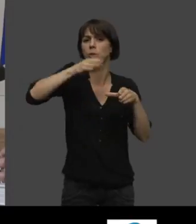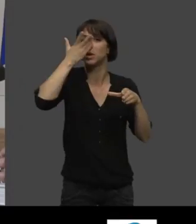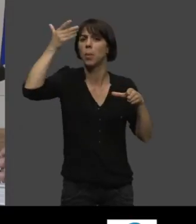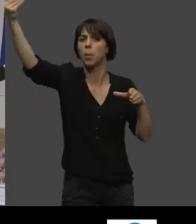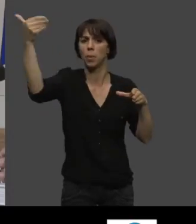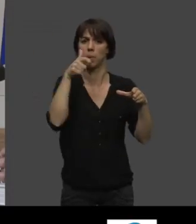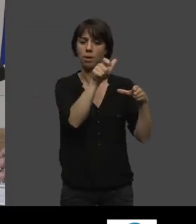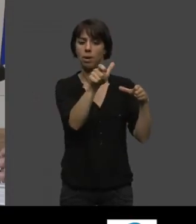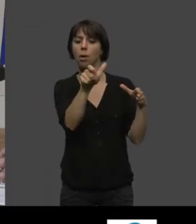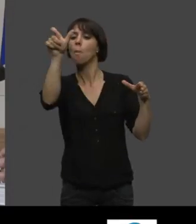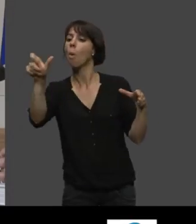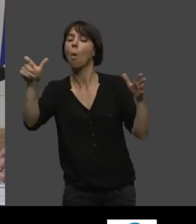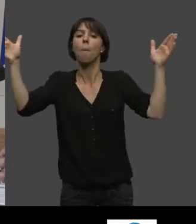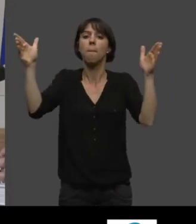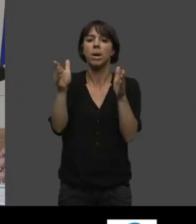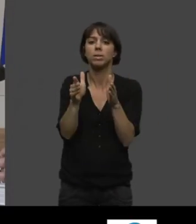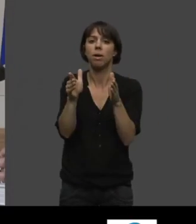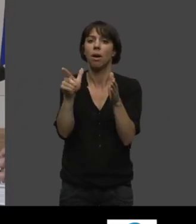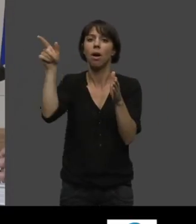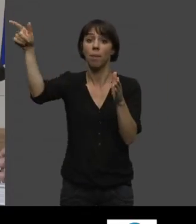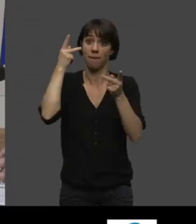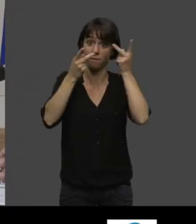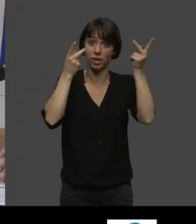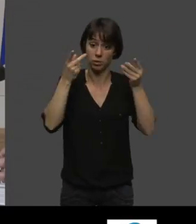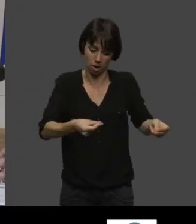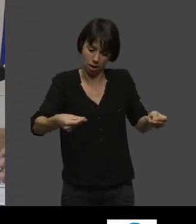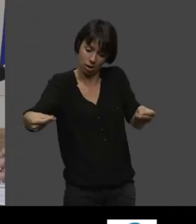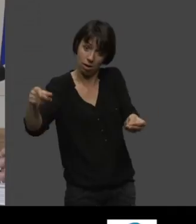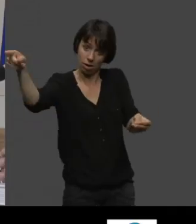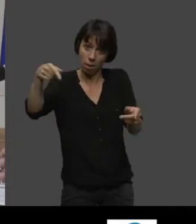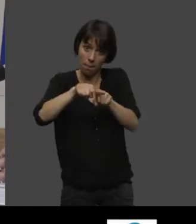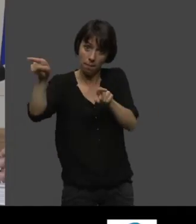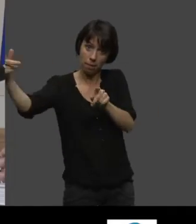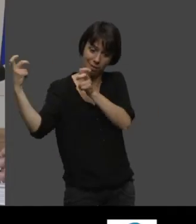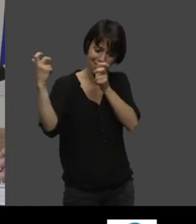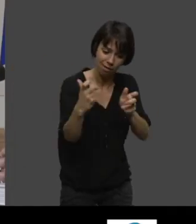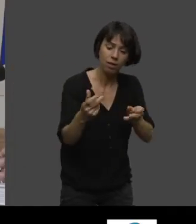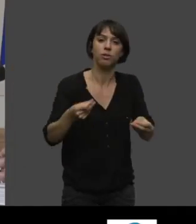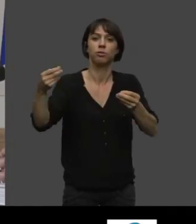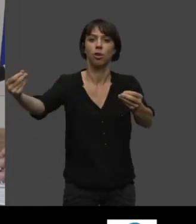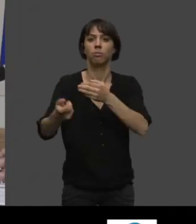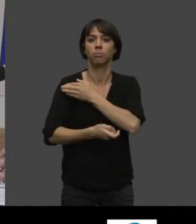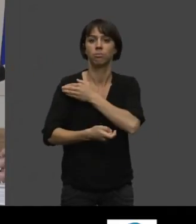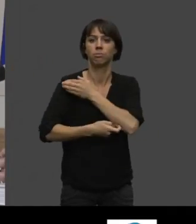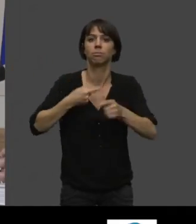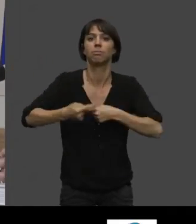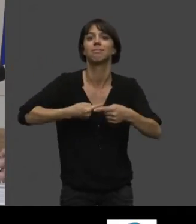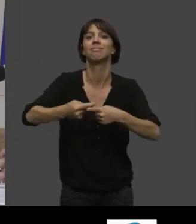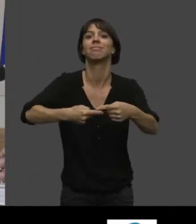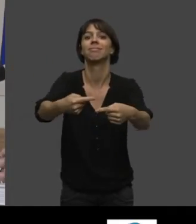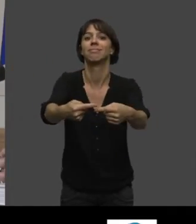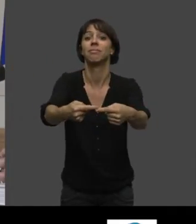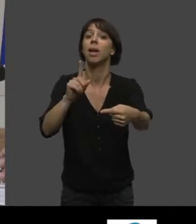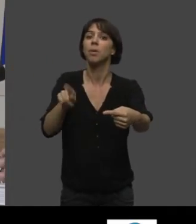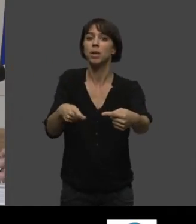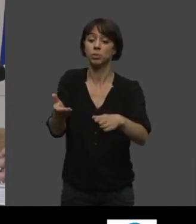autres. Donc, c'est ça. Voilà. L'aspect est extrêmement important. Après, bien sûr, en coulisses,